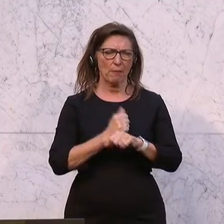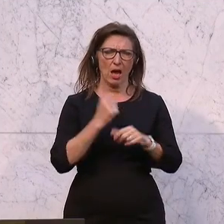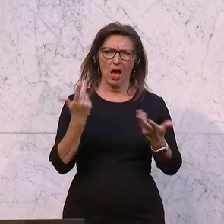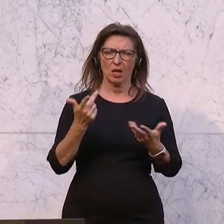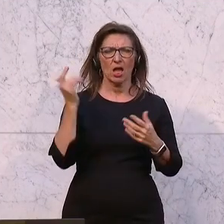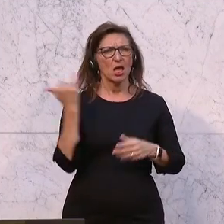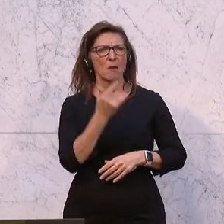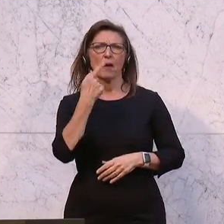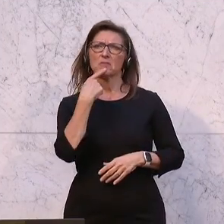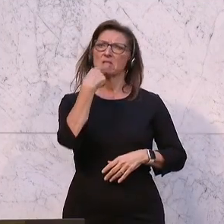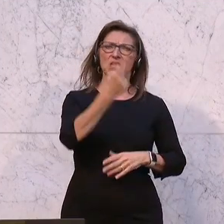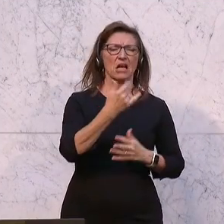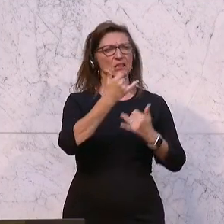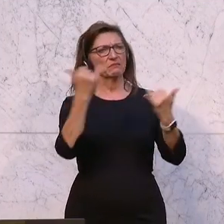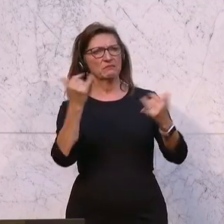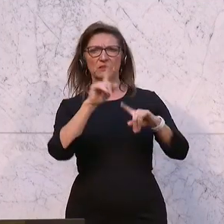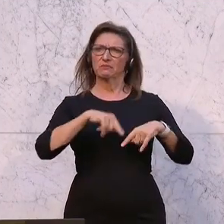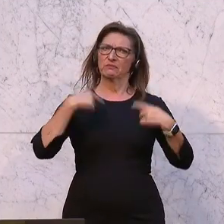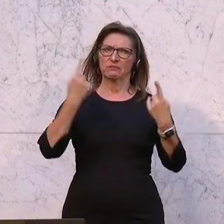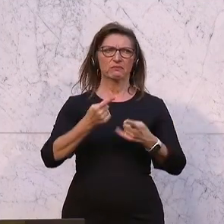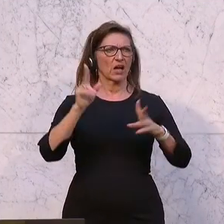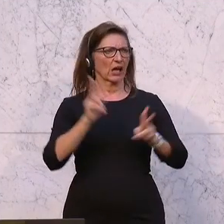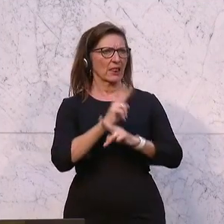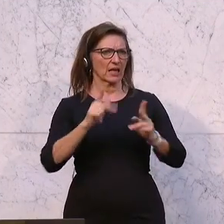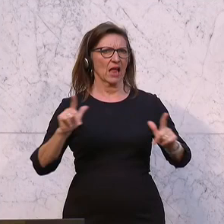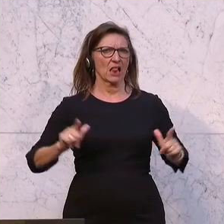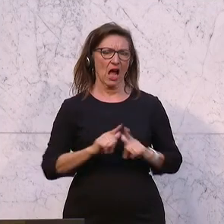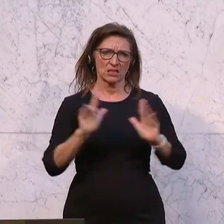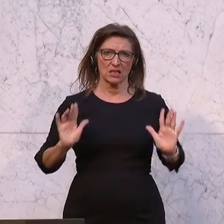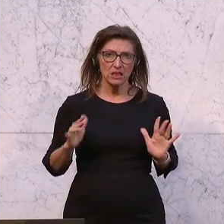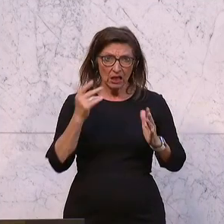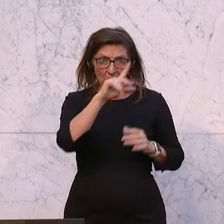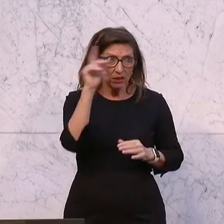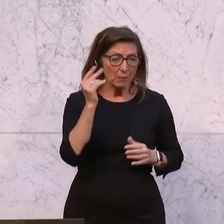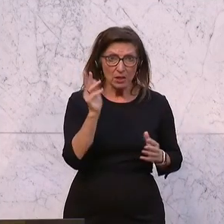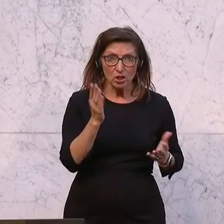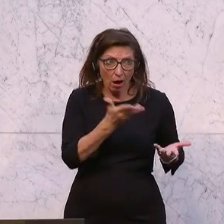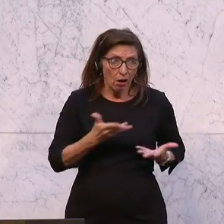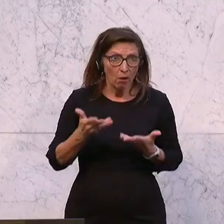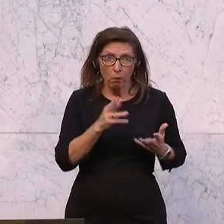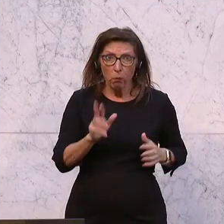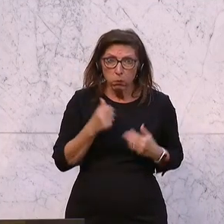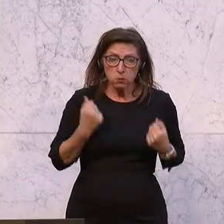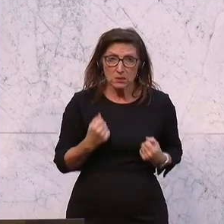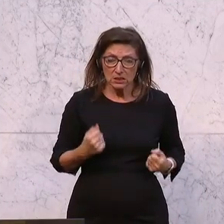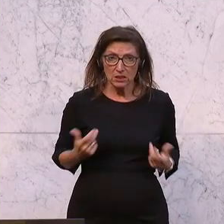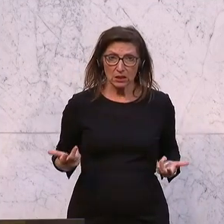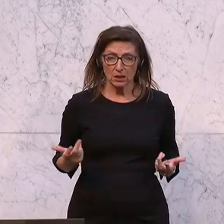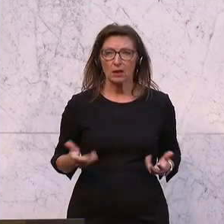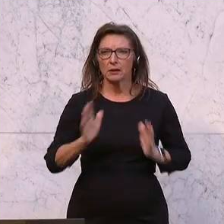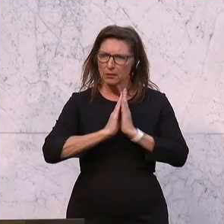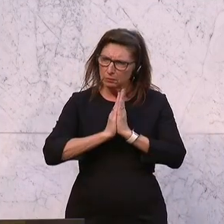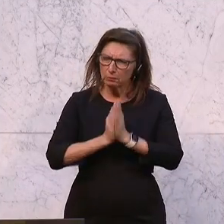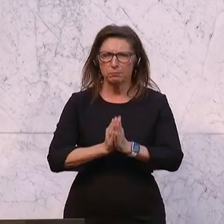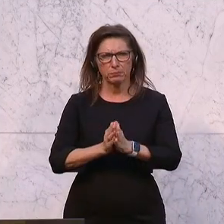hingestellt wird, als ob es in keinster Weise mehr finanzierbar wäre. Das verunsichert auch die ältere Generation. Und ich bitte hier auch um